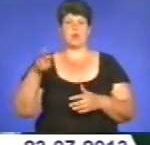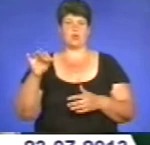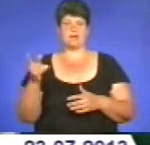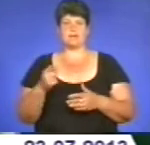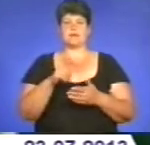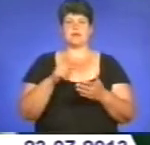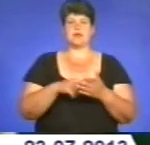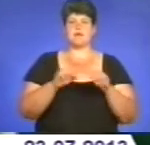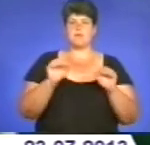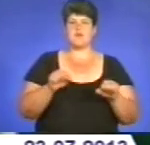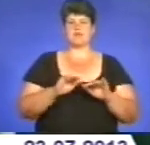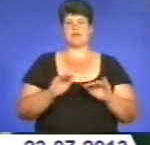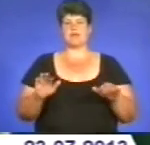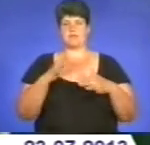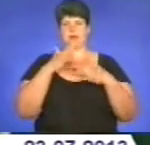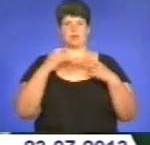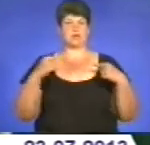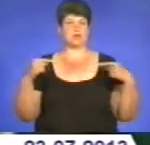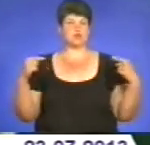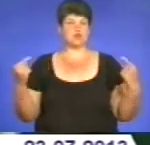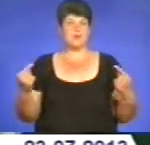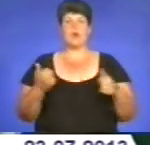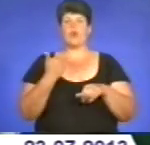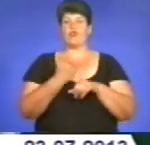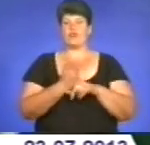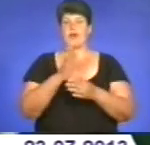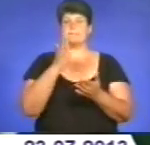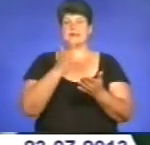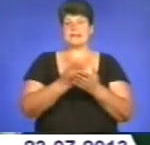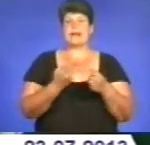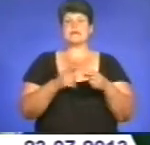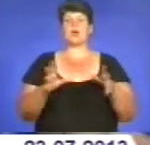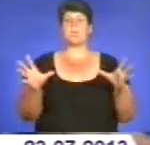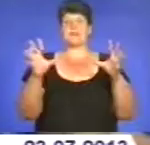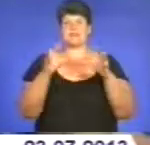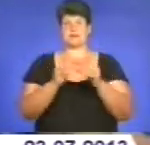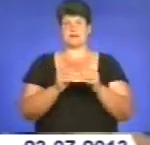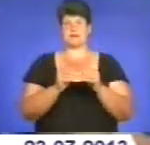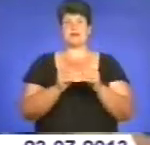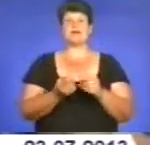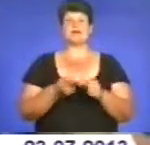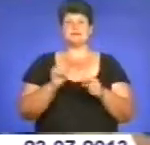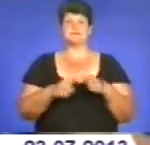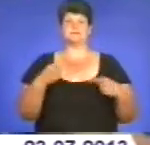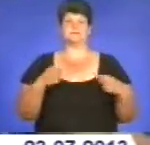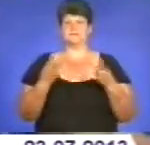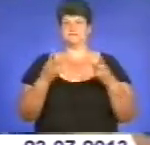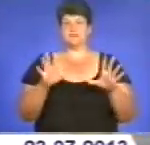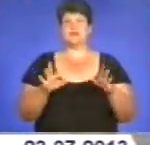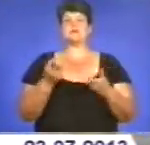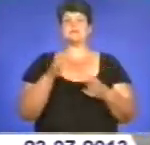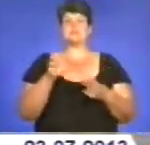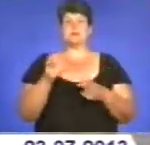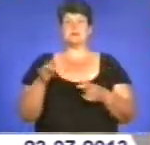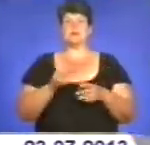прав дітей і багато що інше. Тому головна мета – це об'єднання. І з цим не посперечаєшся, адже саміт проводиться